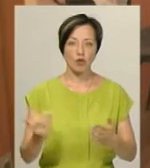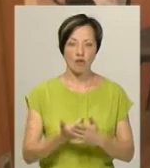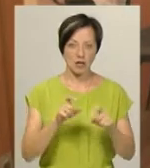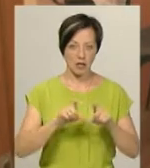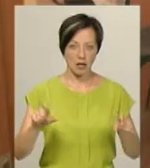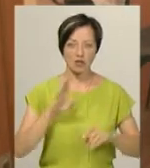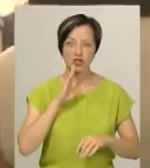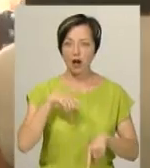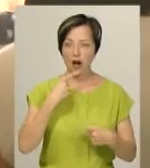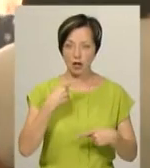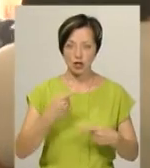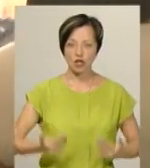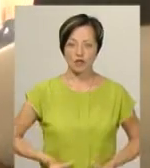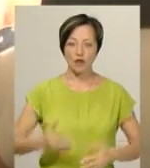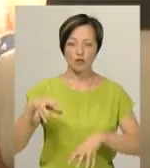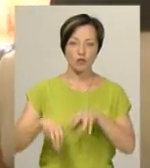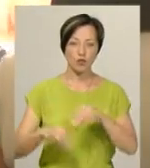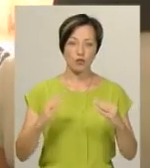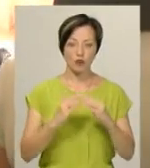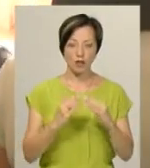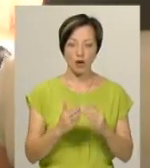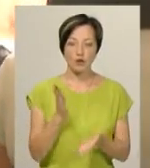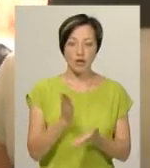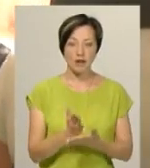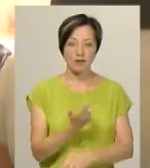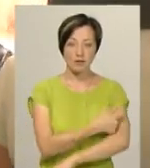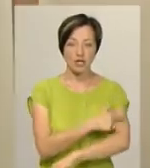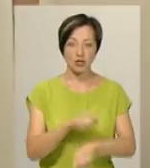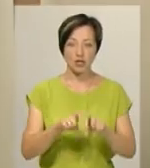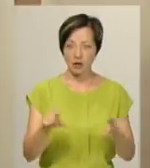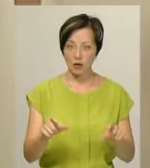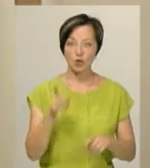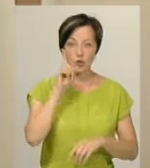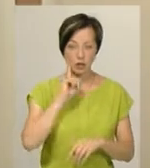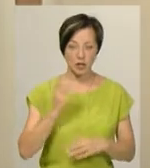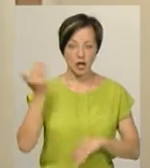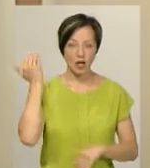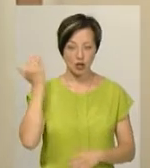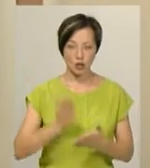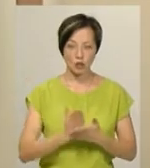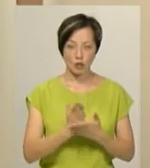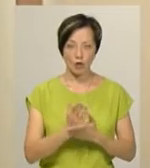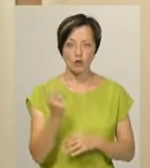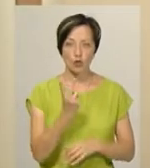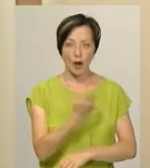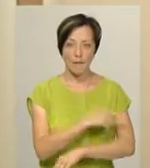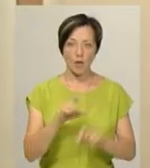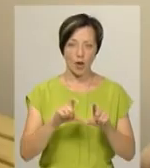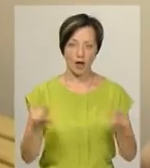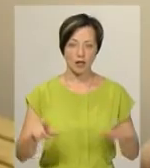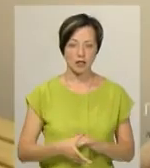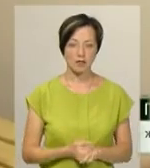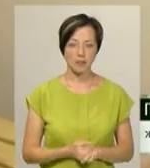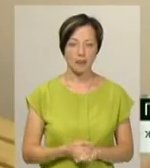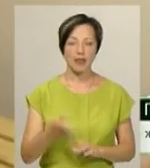заклад. Жінка каже, мешкає в сусідньому будинку, тож розташування медичного закладу для неї зручне. Раніше вона обслуговувалася у другій поліклініці.